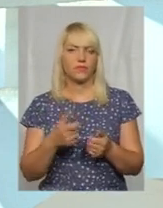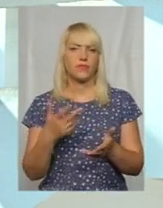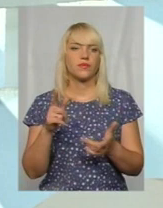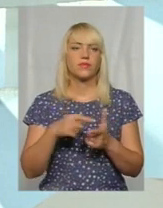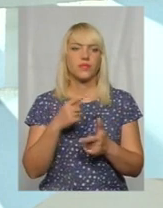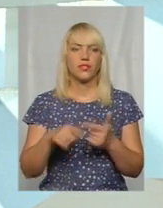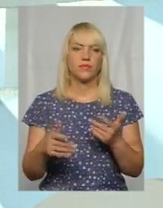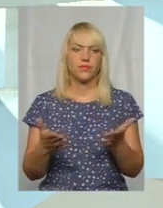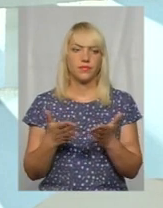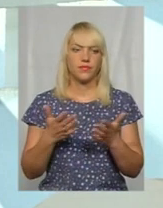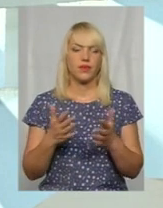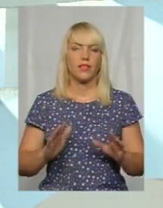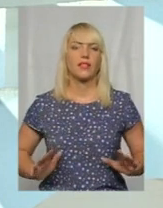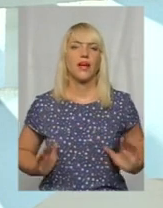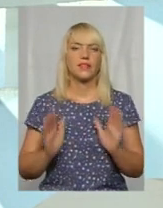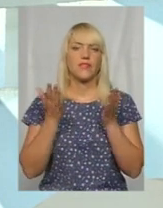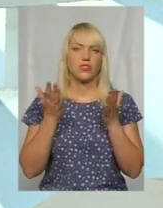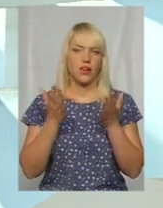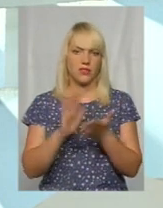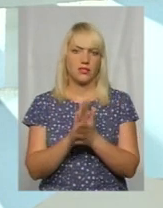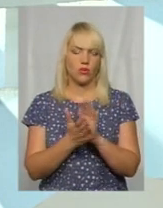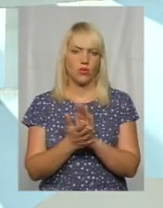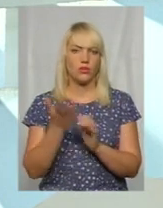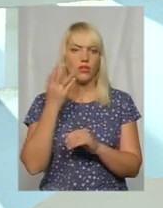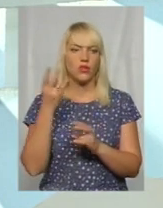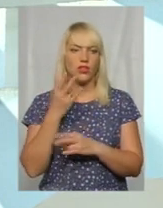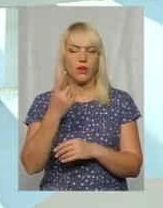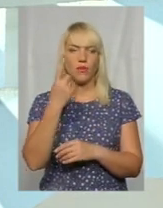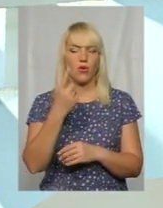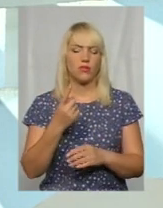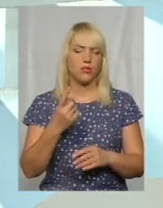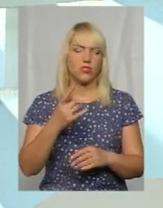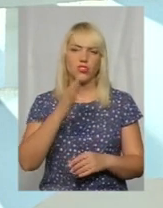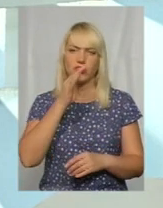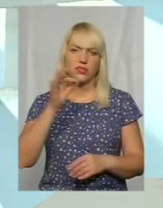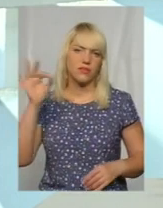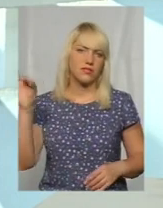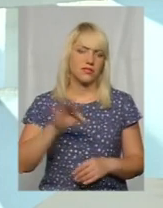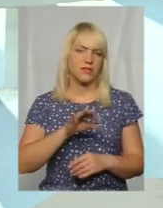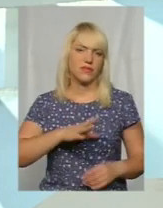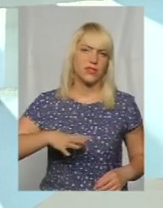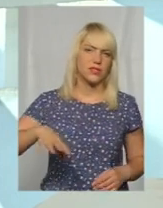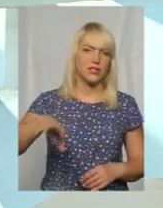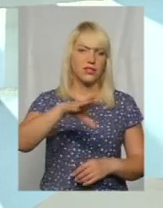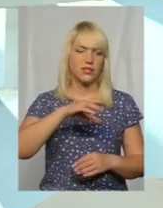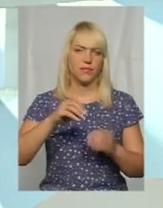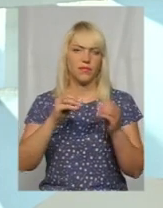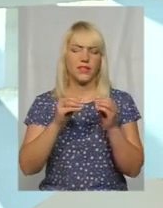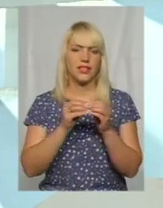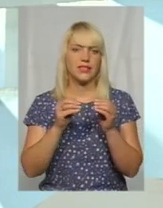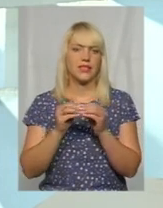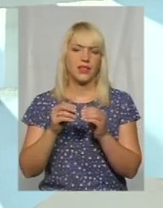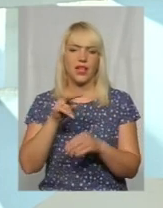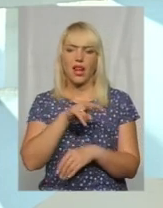надзвичайні ситуації, коли треба буде одномоментно, одночасно десятки літрів